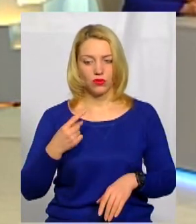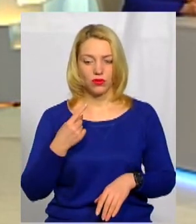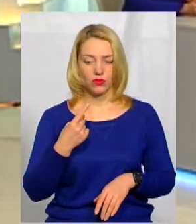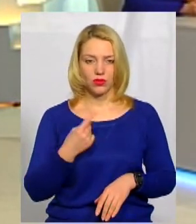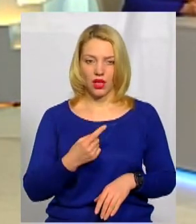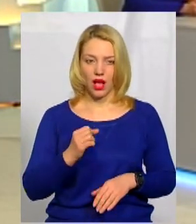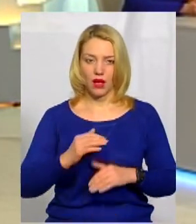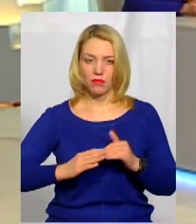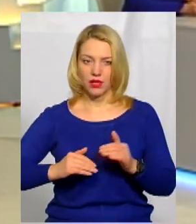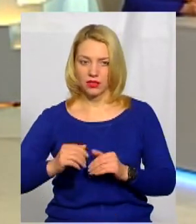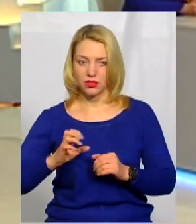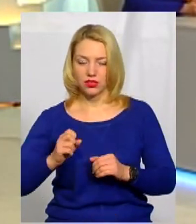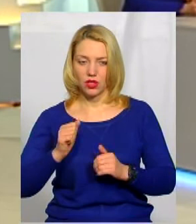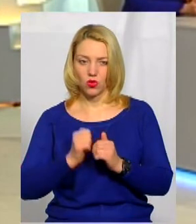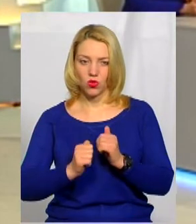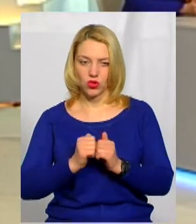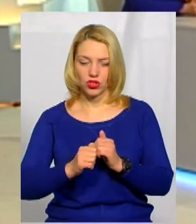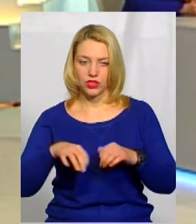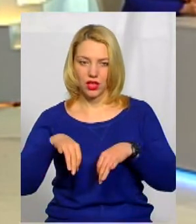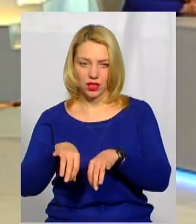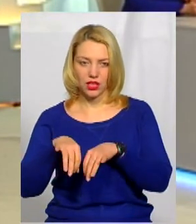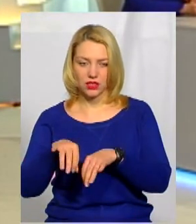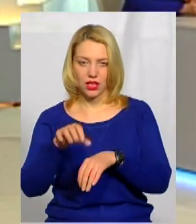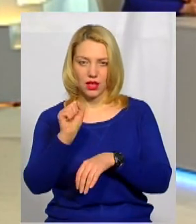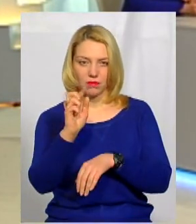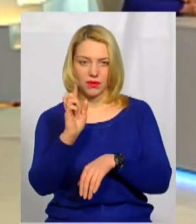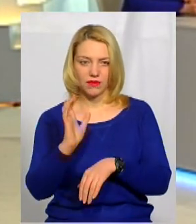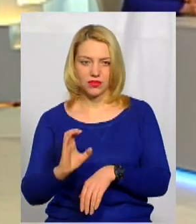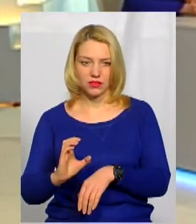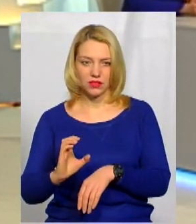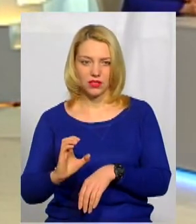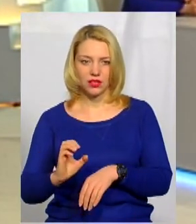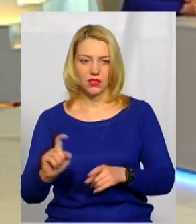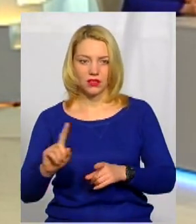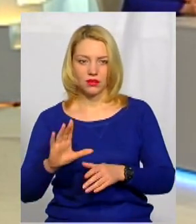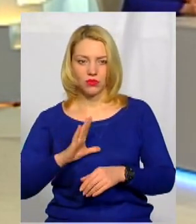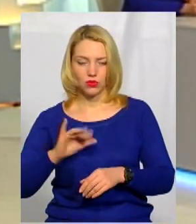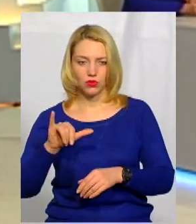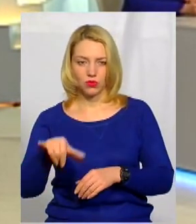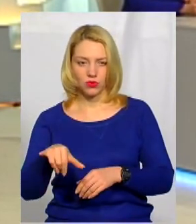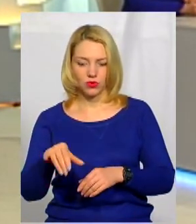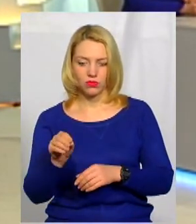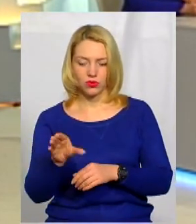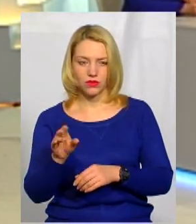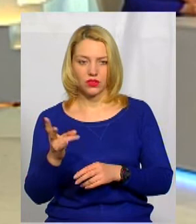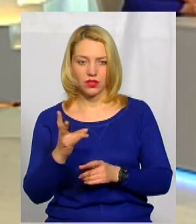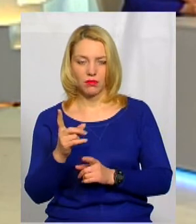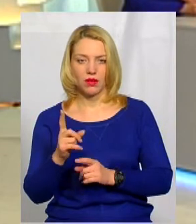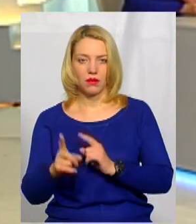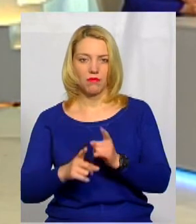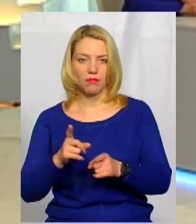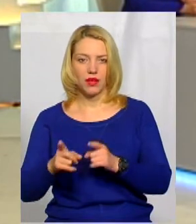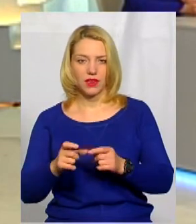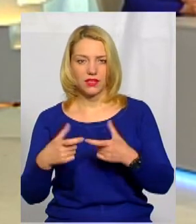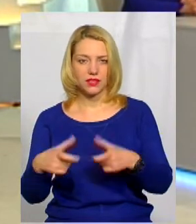практичний на кожен транспортний засіб, на кожну категорію, яку було в нього вже видане, посвідчення потрібно перездавати.